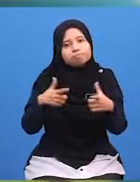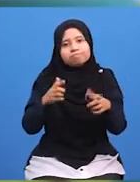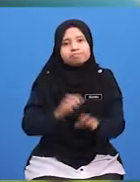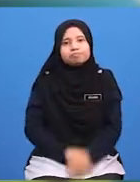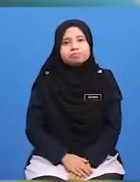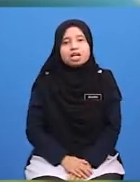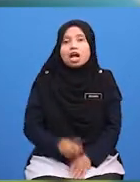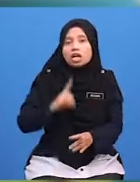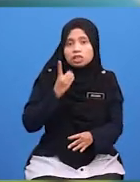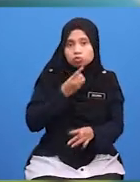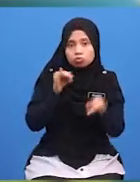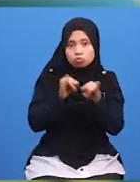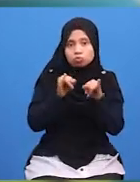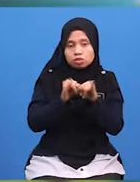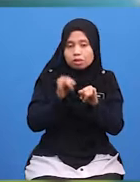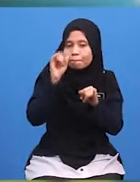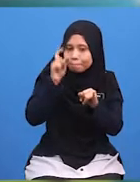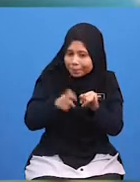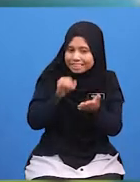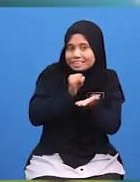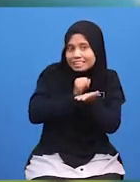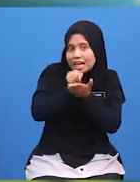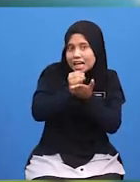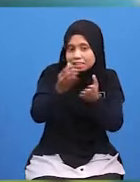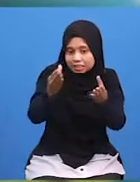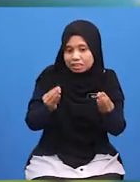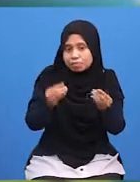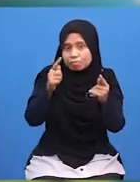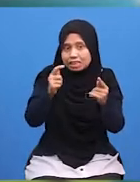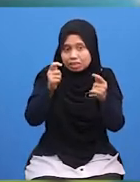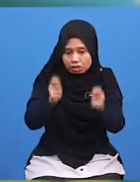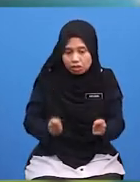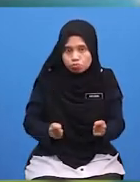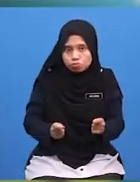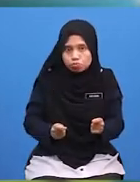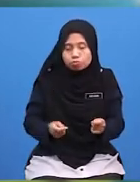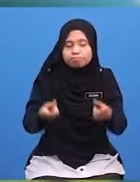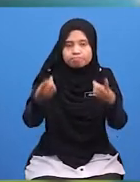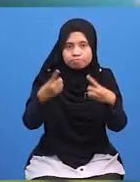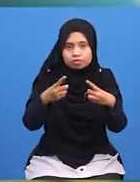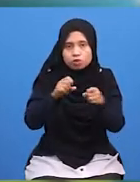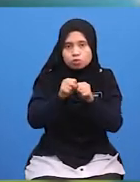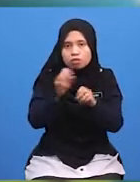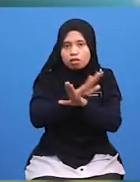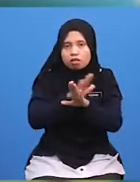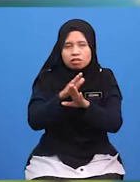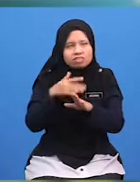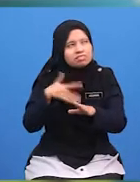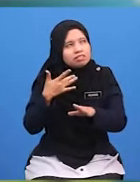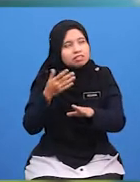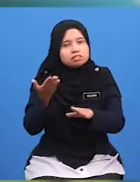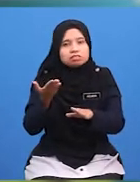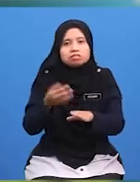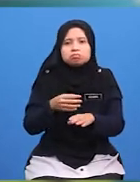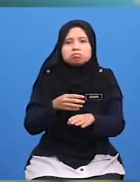Kita Kita Juga Hendak Ikhlas Menerima Tetamu Yang Hadir Supaya Tidak Timbul